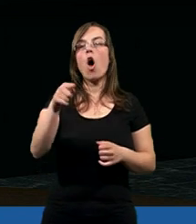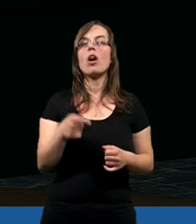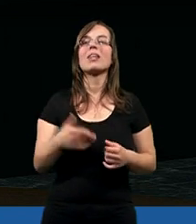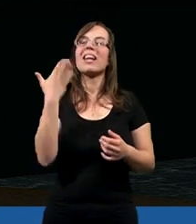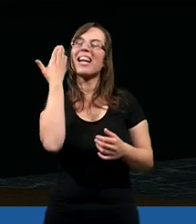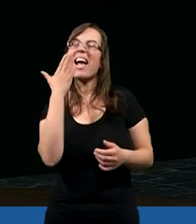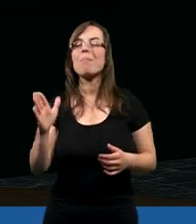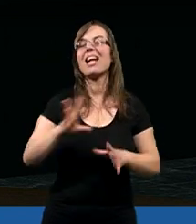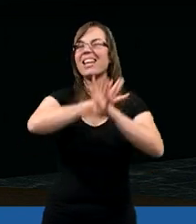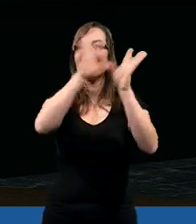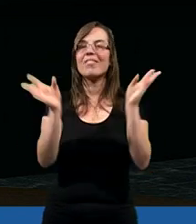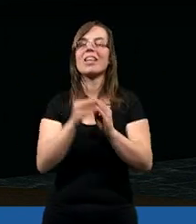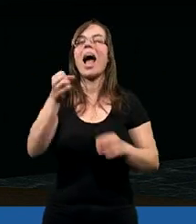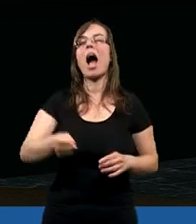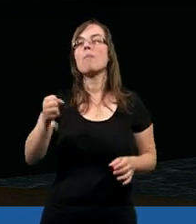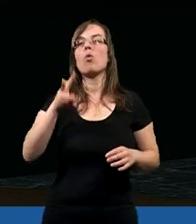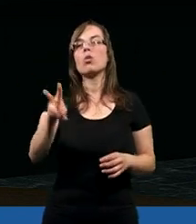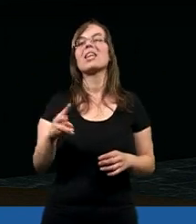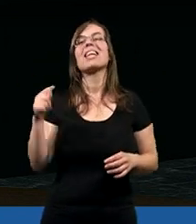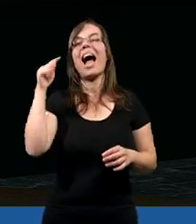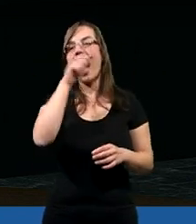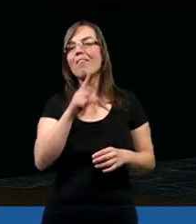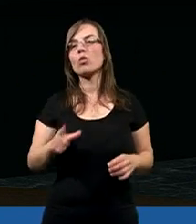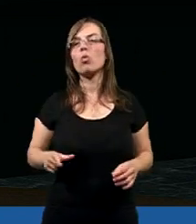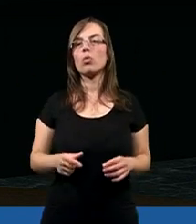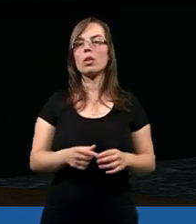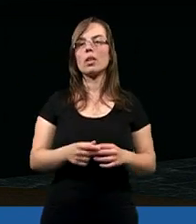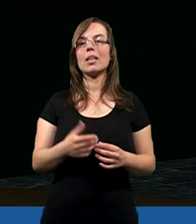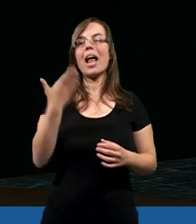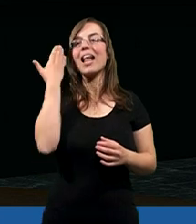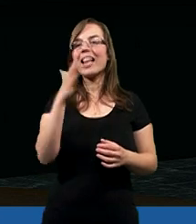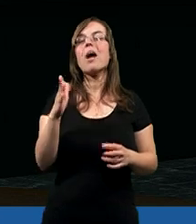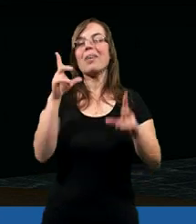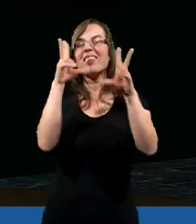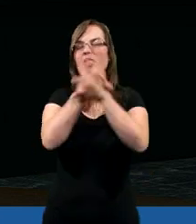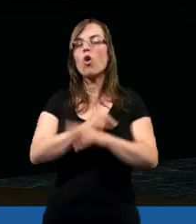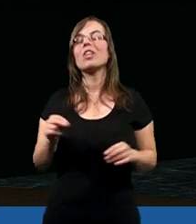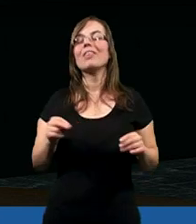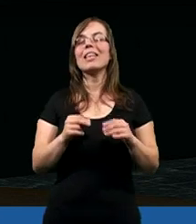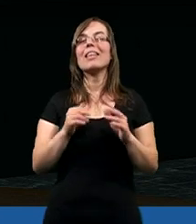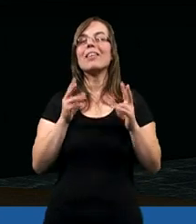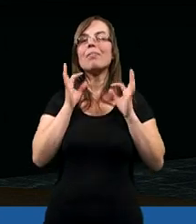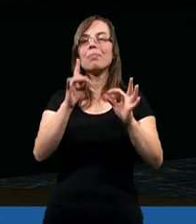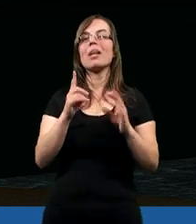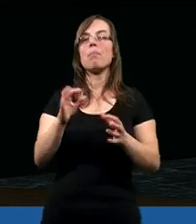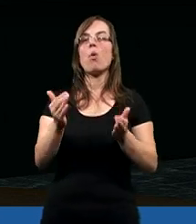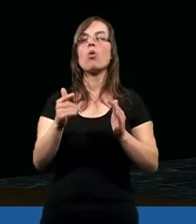On najbardziej ze wszystkich apostołów zawiódł. W najbardziej oczywisty sposób.